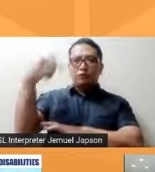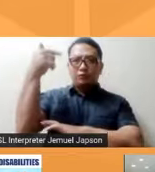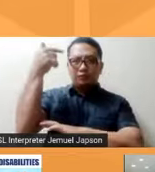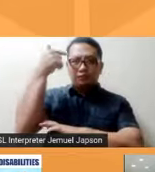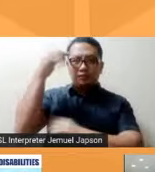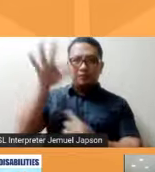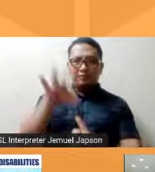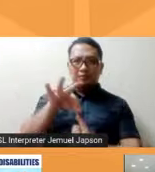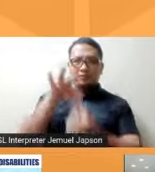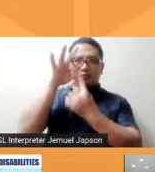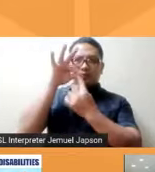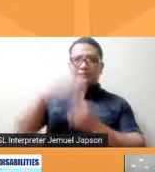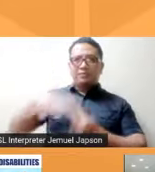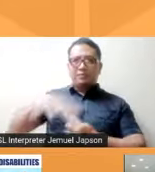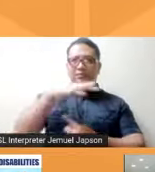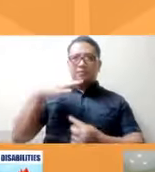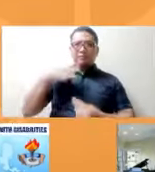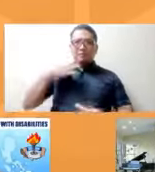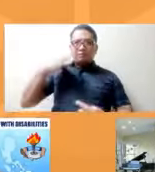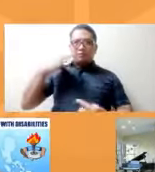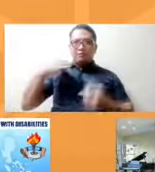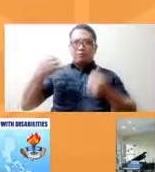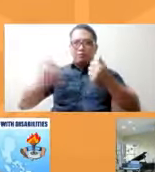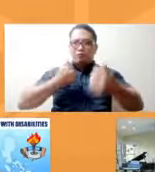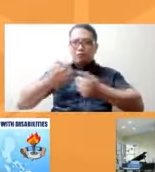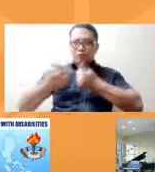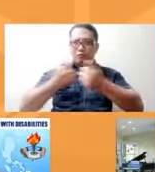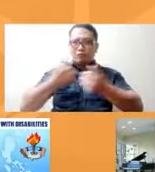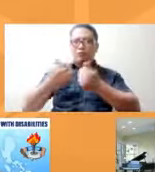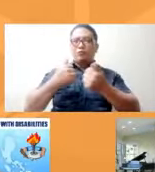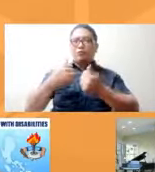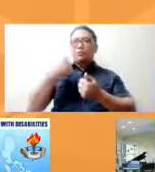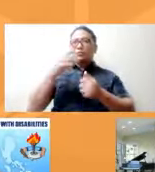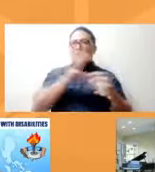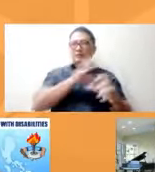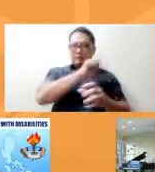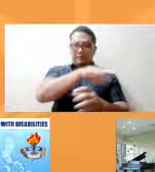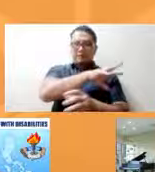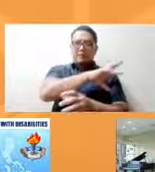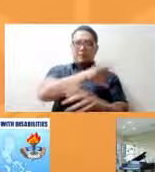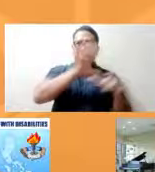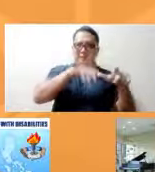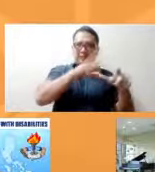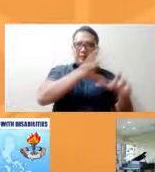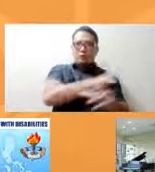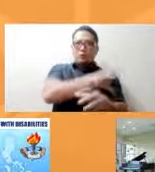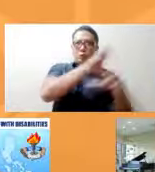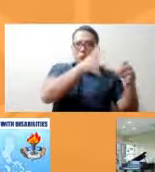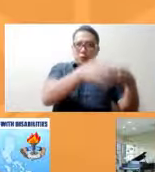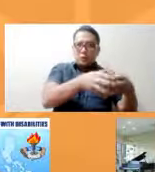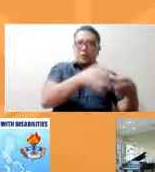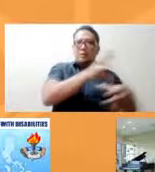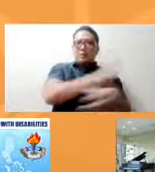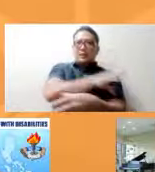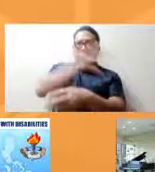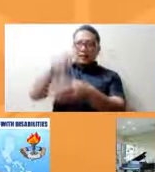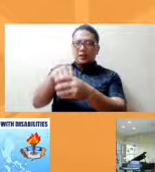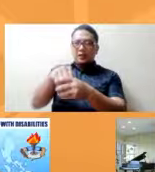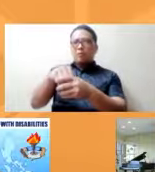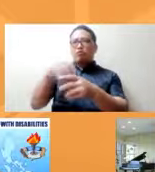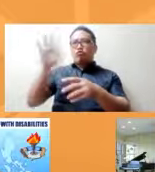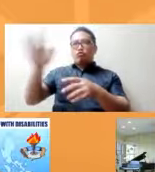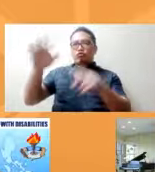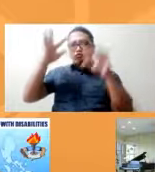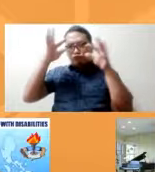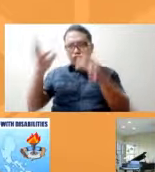sa ating mga kandidato na isama ang karapatan ng sektor sa kanilang kampanya at pagawa ng government policies Simulan po